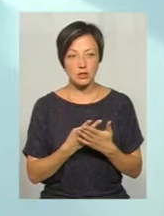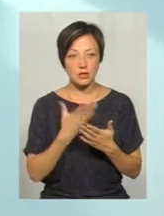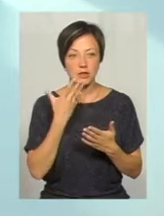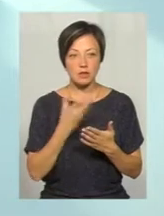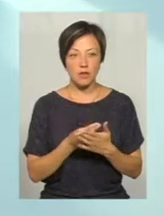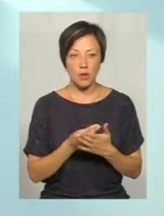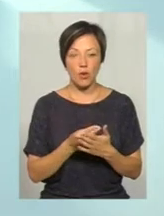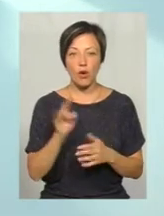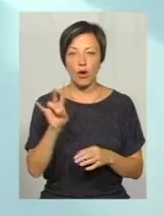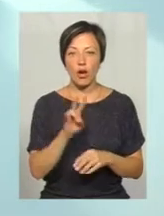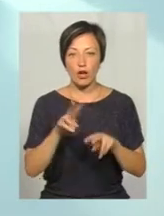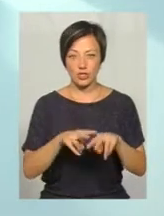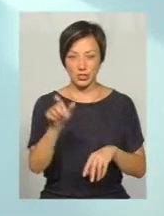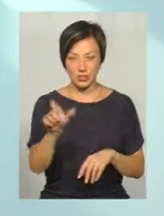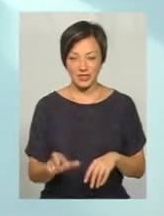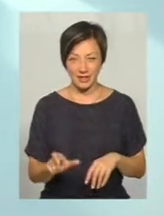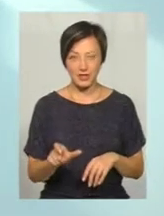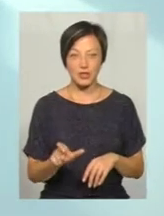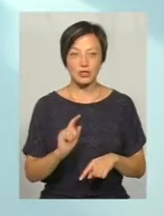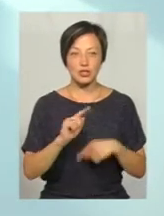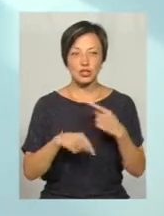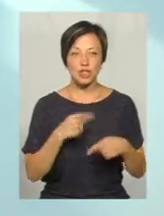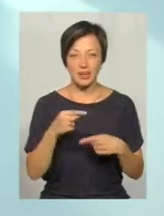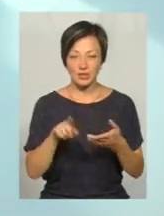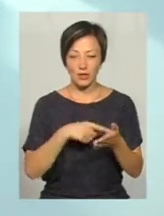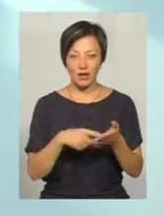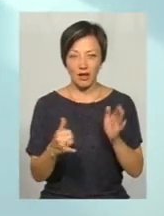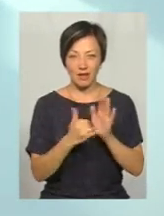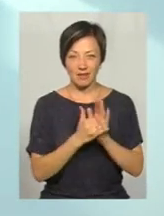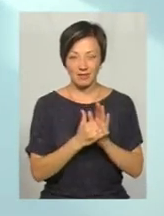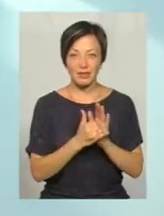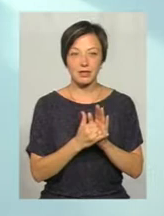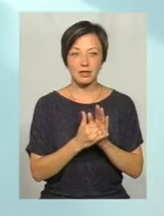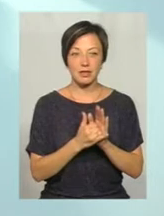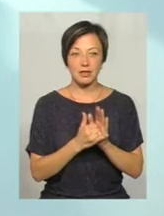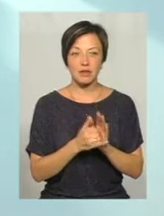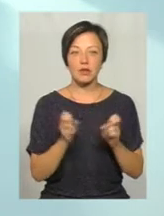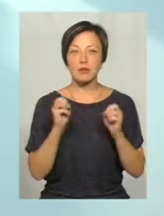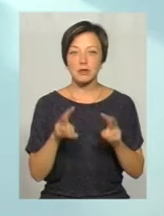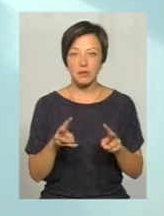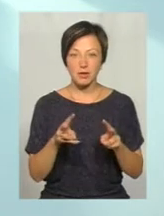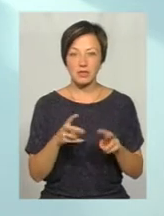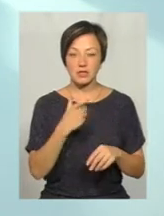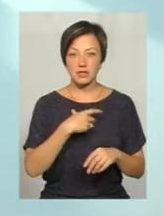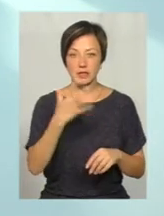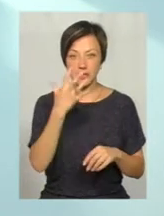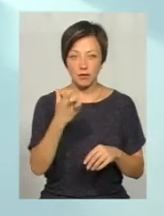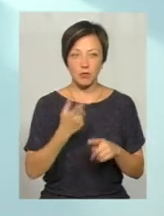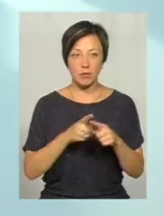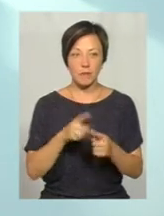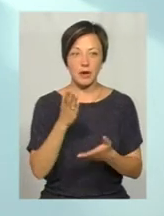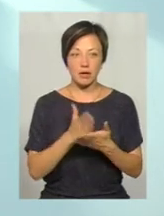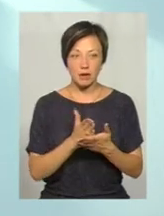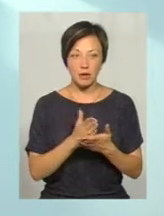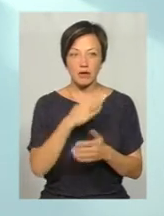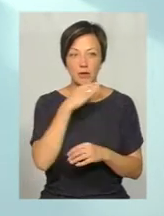свого хрещеника через додаток гаджета. Отже ж в тому небезпечне селфі. Я побачила, що він перебуває